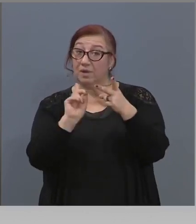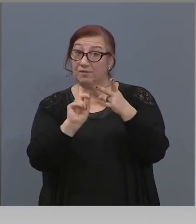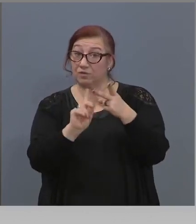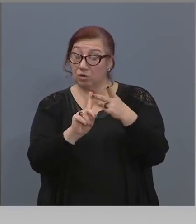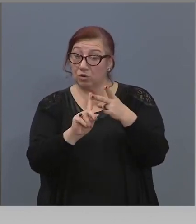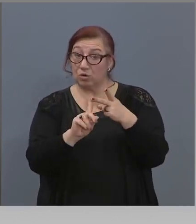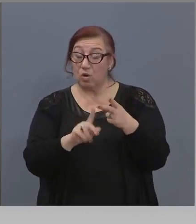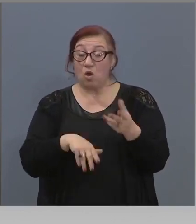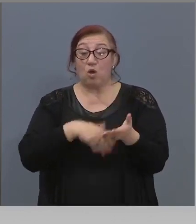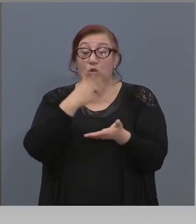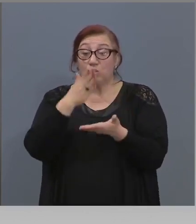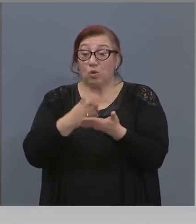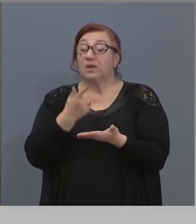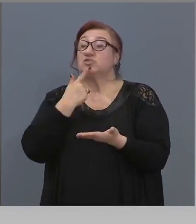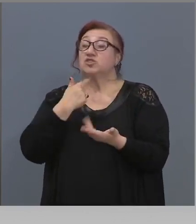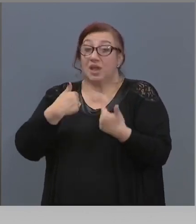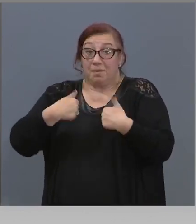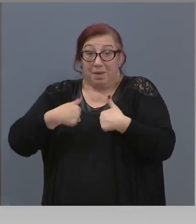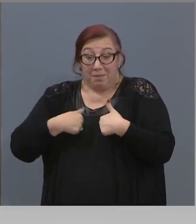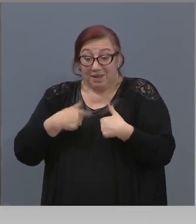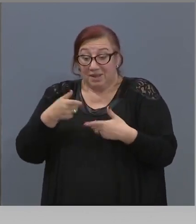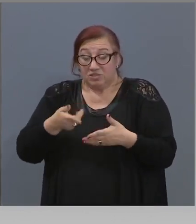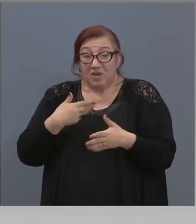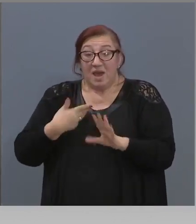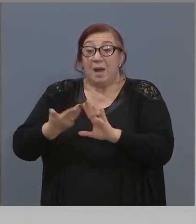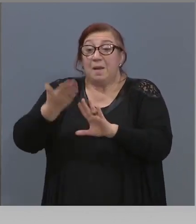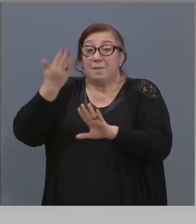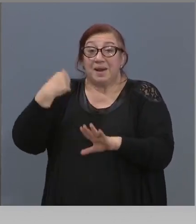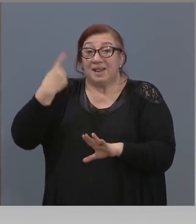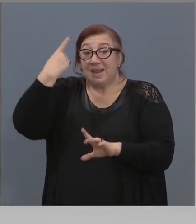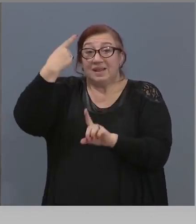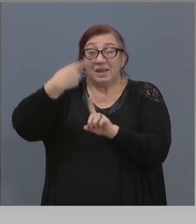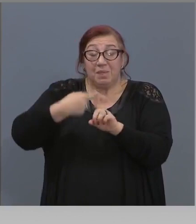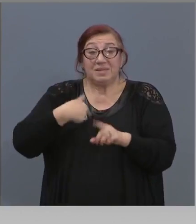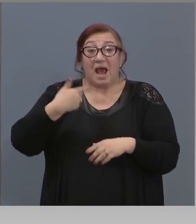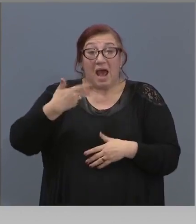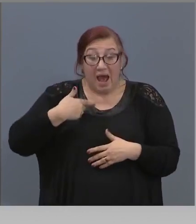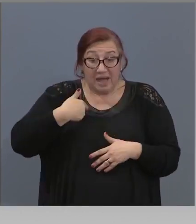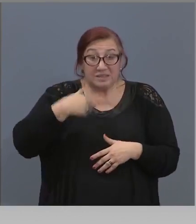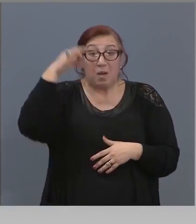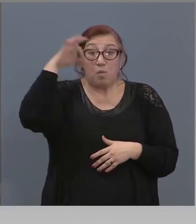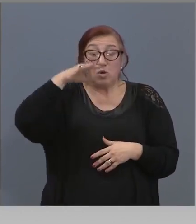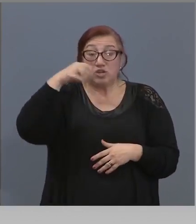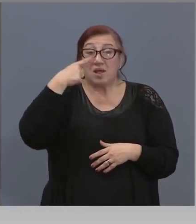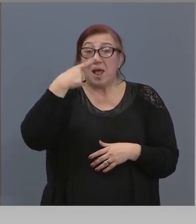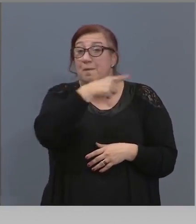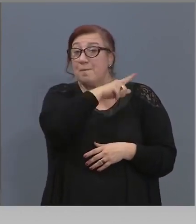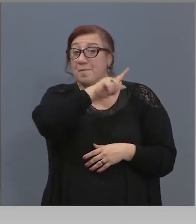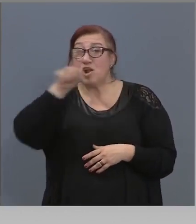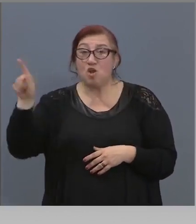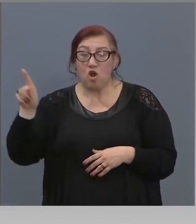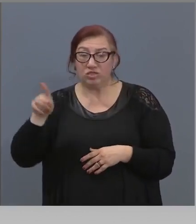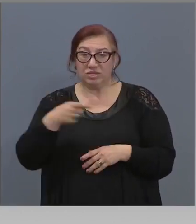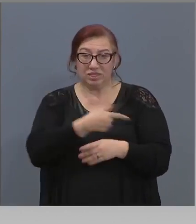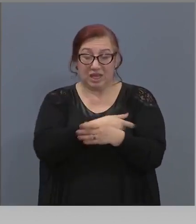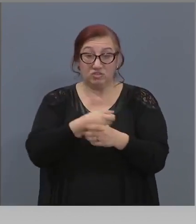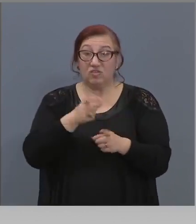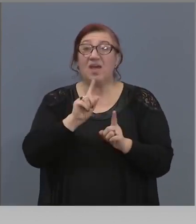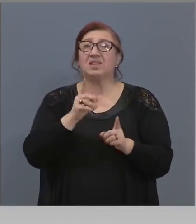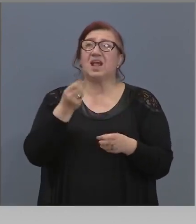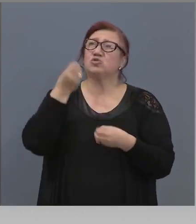кога ще ме питате за това при положение, че преди месец съм поръчал един милион тестове. Не на кой да е, на Европейската комисия.